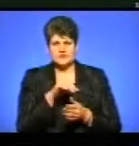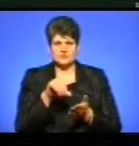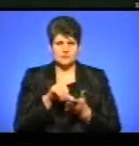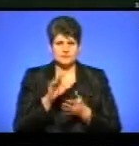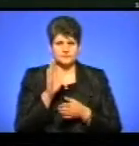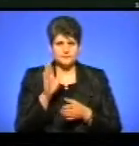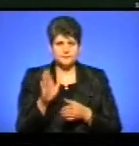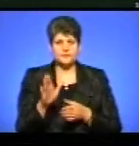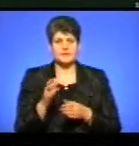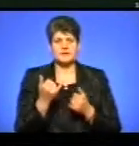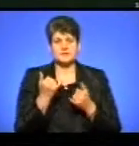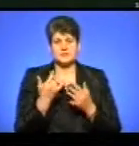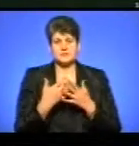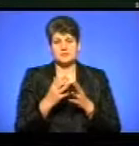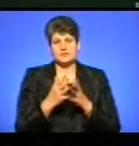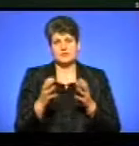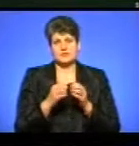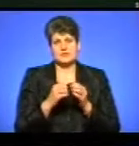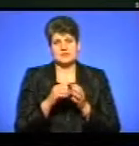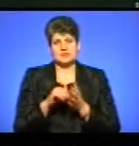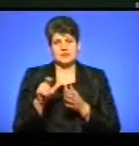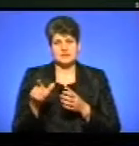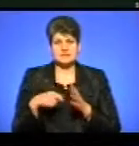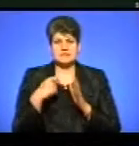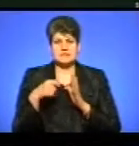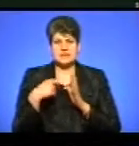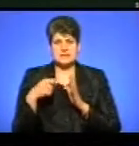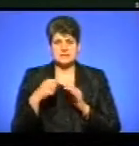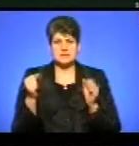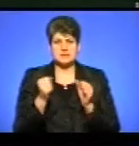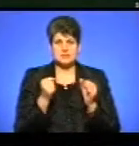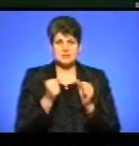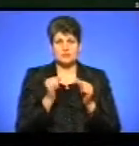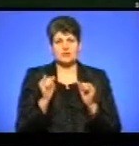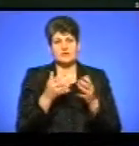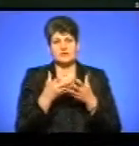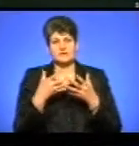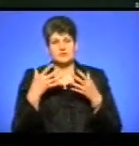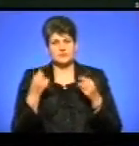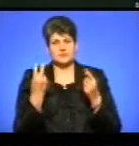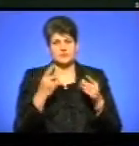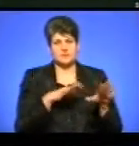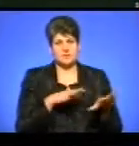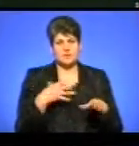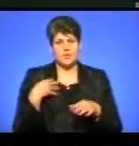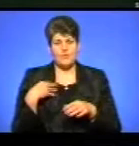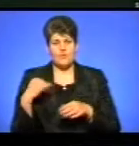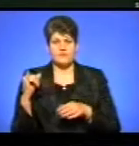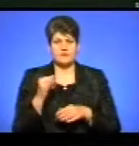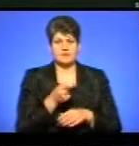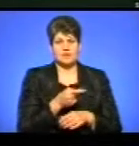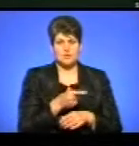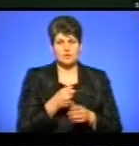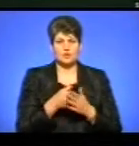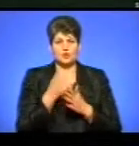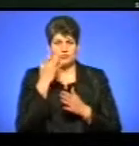За його словами, наразі їх більше десяти. Зніматимуть стрічку взимку і навесні на двох локаціях у Львові і Тернополі. До